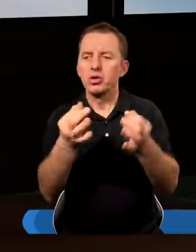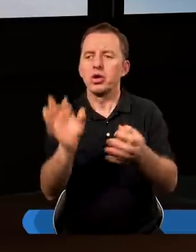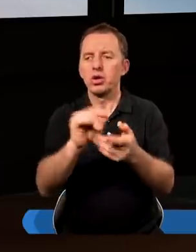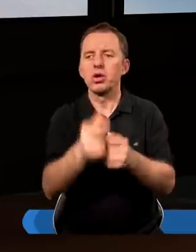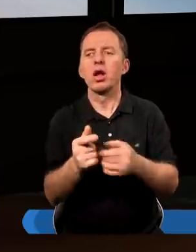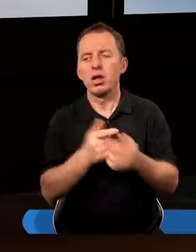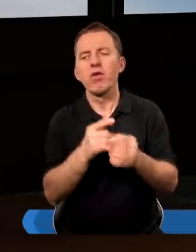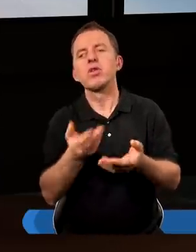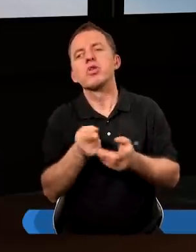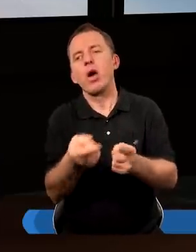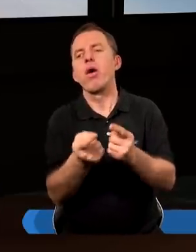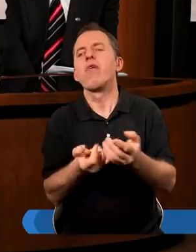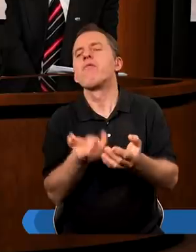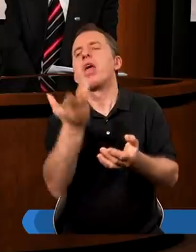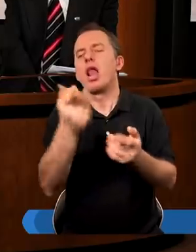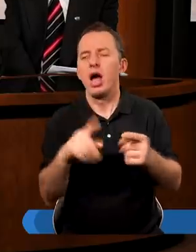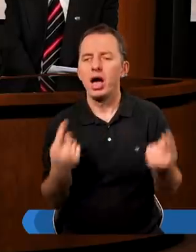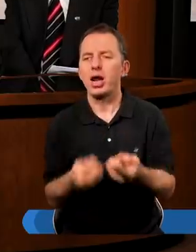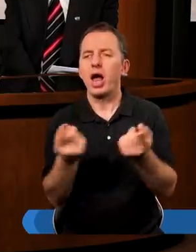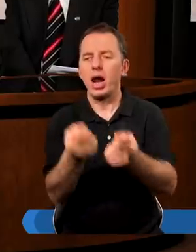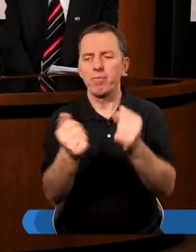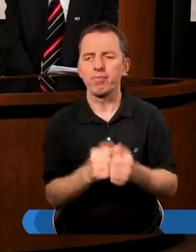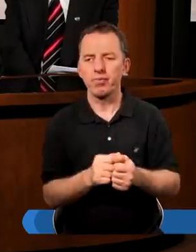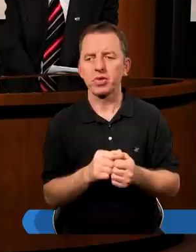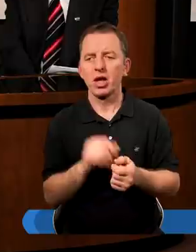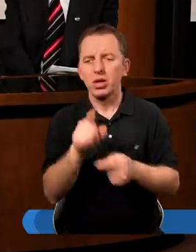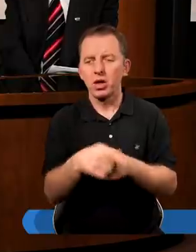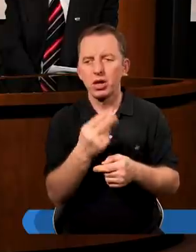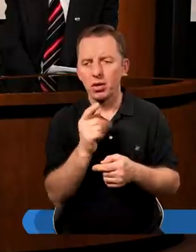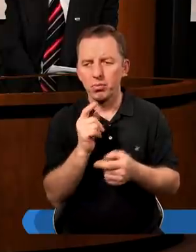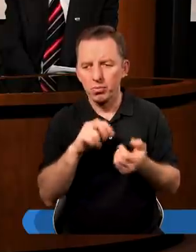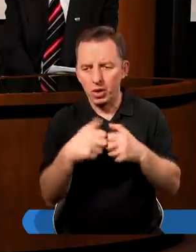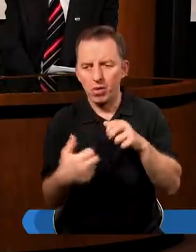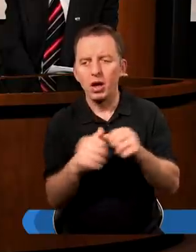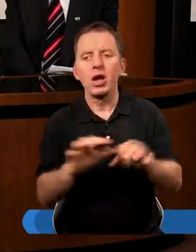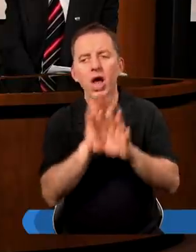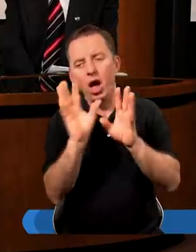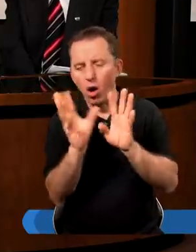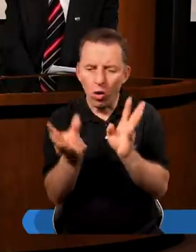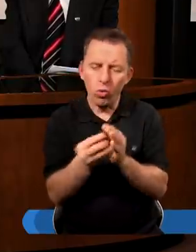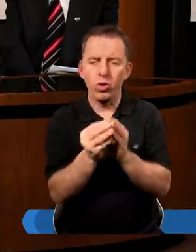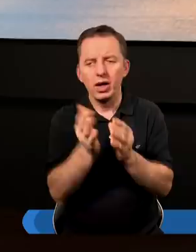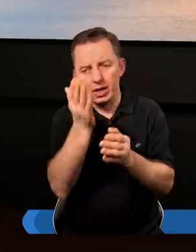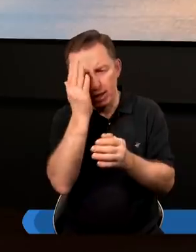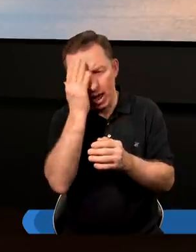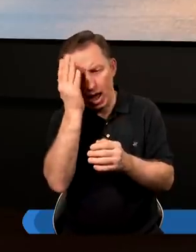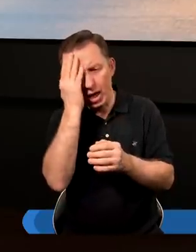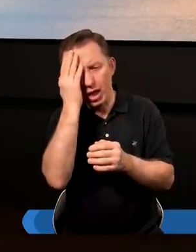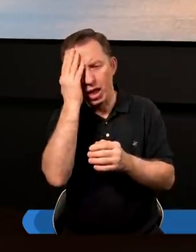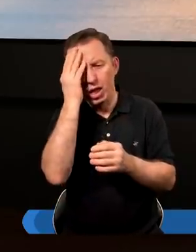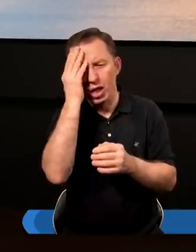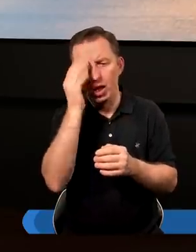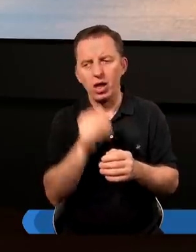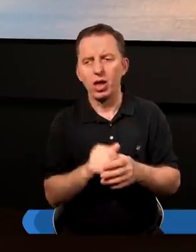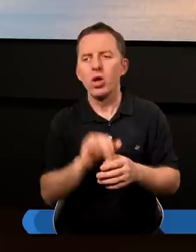dzisiaj działa tak wiele reklam. Chociaż ten fragment jest na ogół dobrze znany. Chciałbym, aby on